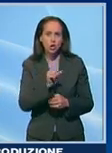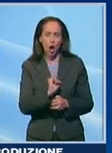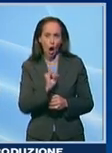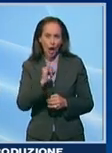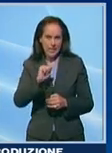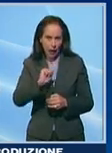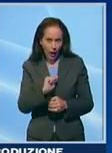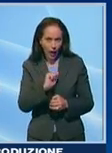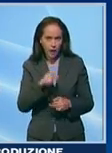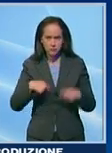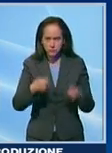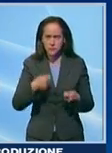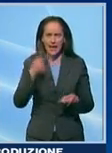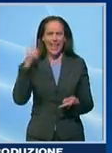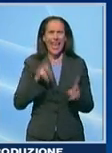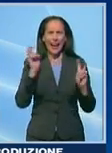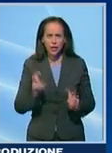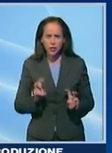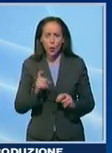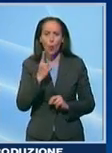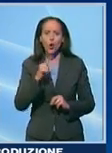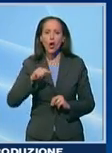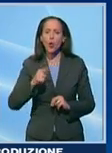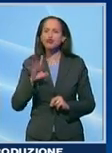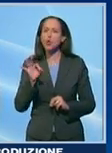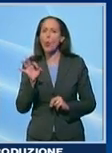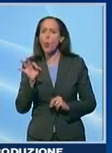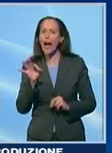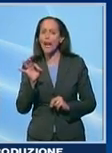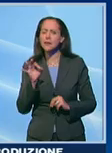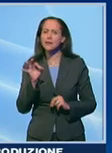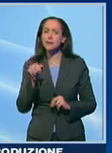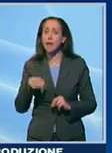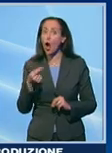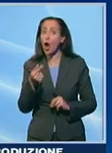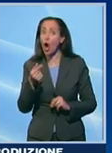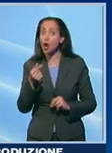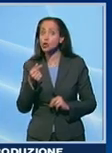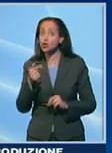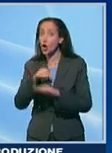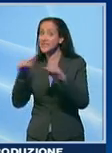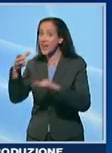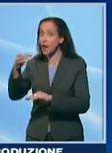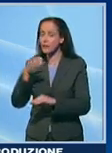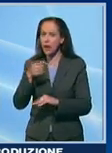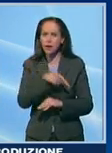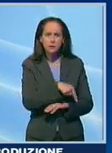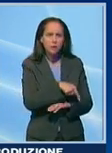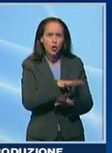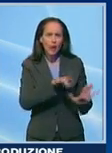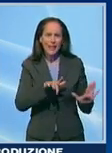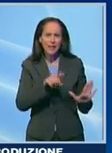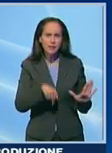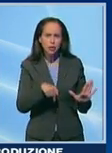e costi dei prodotti. Il costo del latte allo scaffale è di 1,50 a 1,90 al litro. Oggi il costo del latte alla stalla è più basso del 97